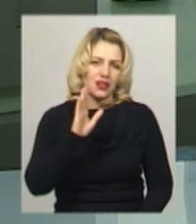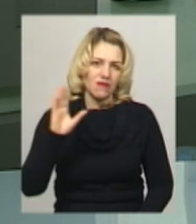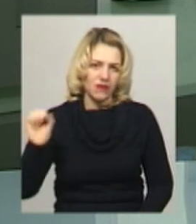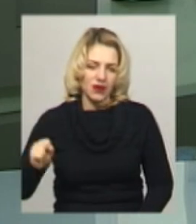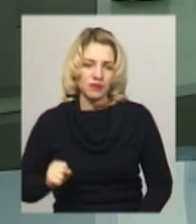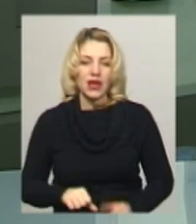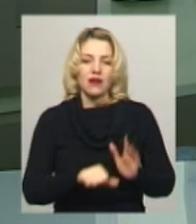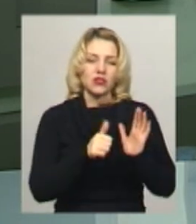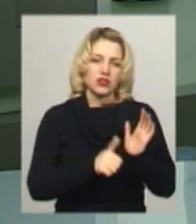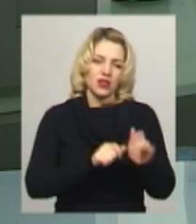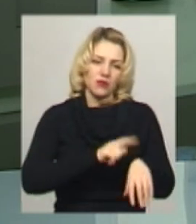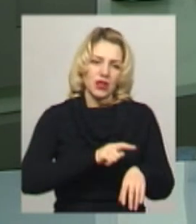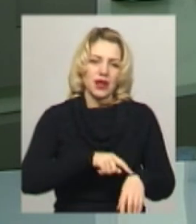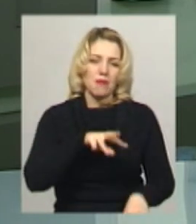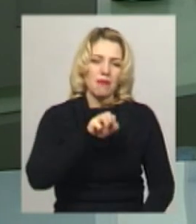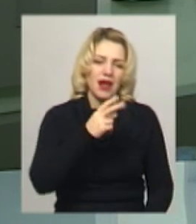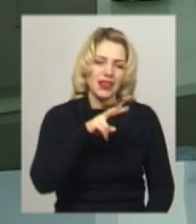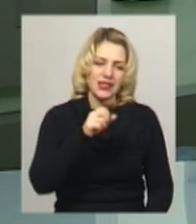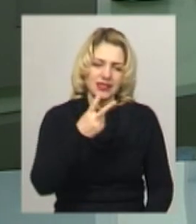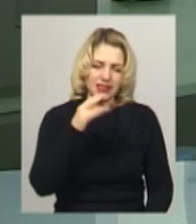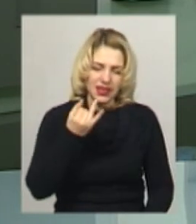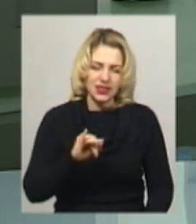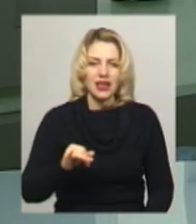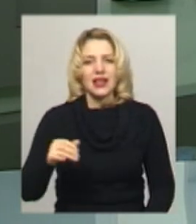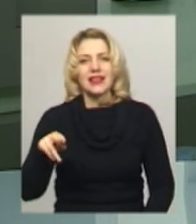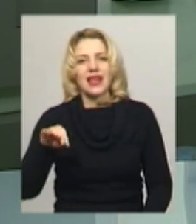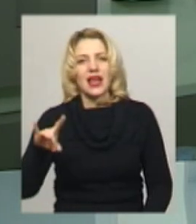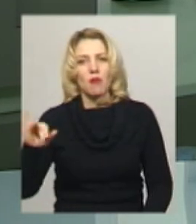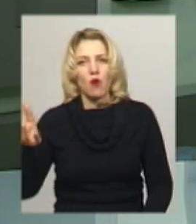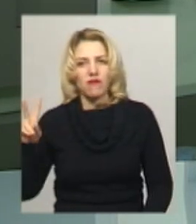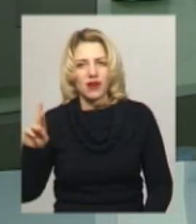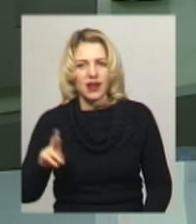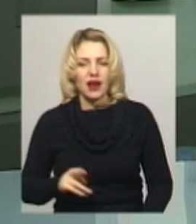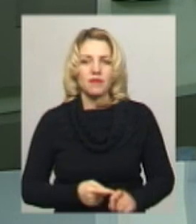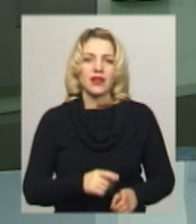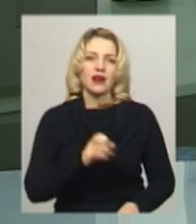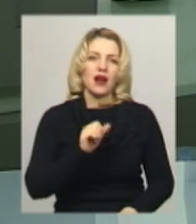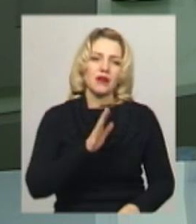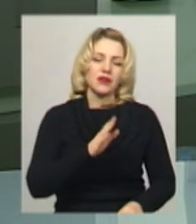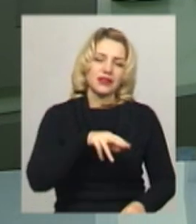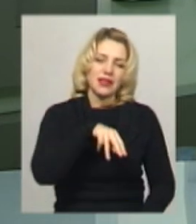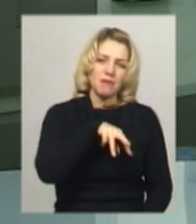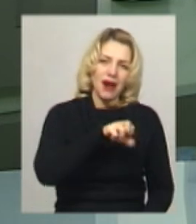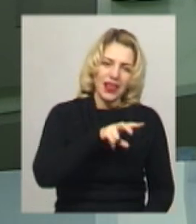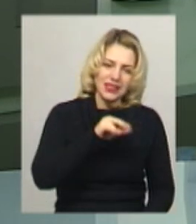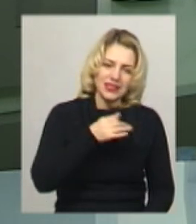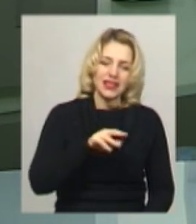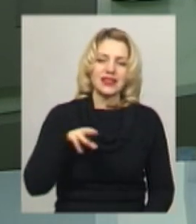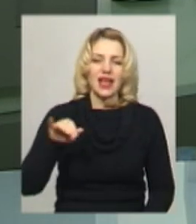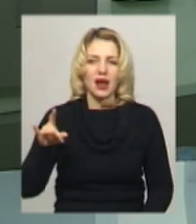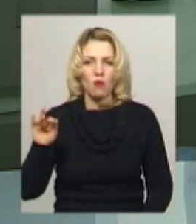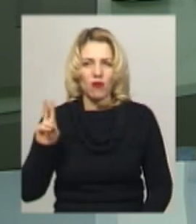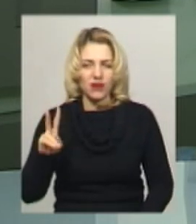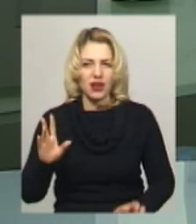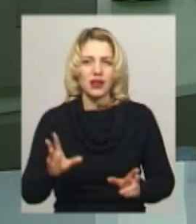«Малинськом» і «Теребовлянською Нивою». У неділю в 13.30 «Поділля» гратиме з «Малинськом», а в 16-й «Агробізнес-Волочиська»